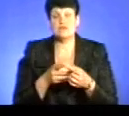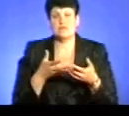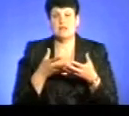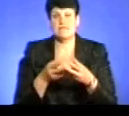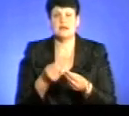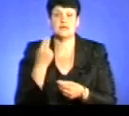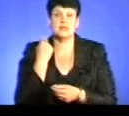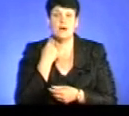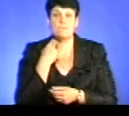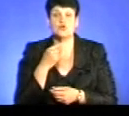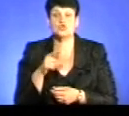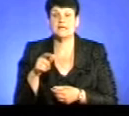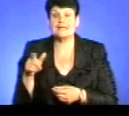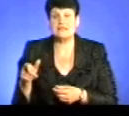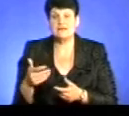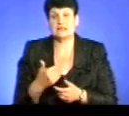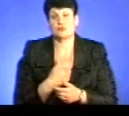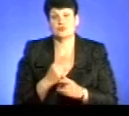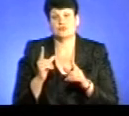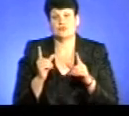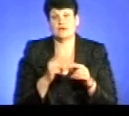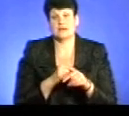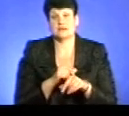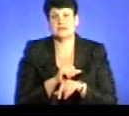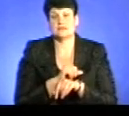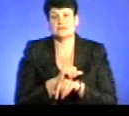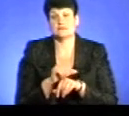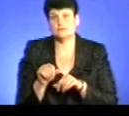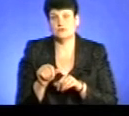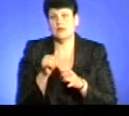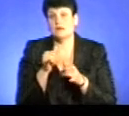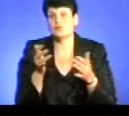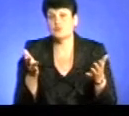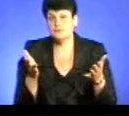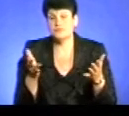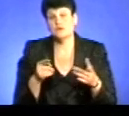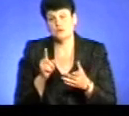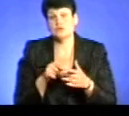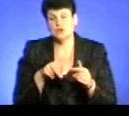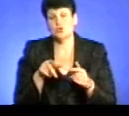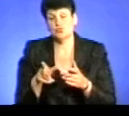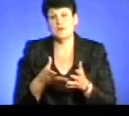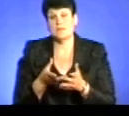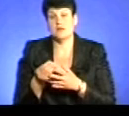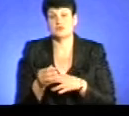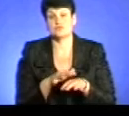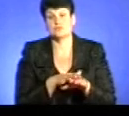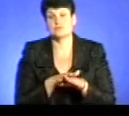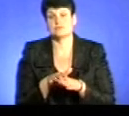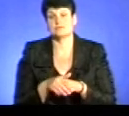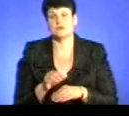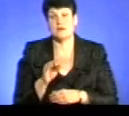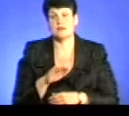боржників, які хочуть виїхати за межі України, але не можуть. І вони, відповідно, йдуть і сплачують? Відповідно, погашається заборгованості по